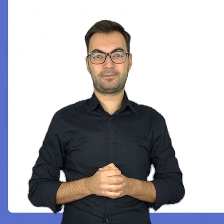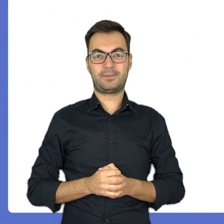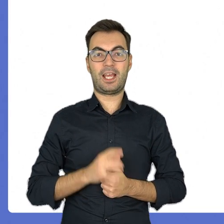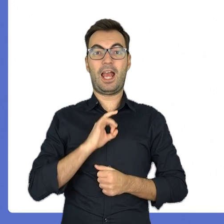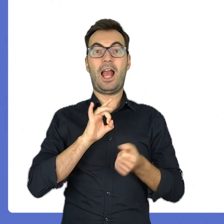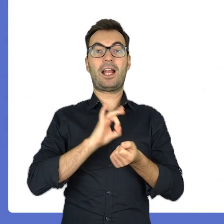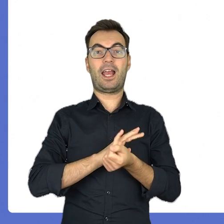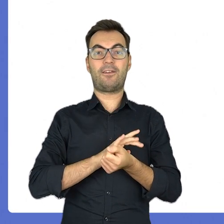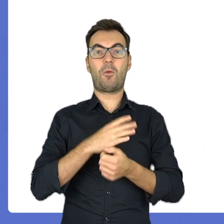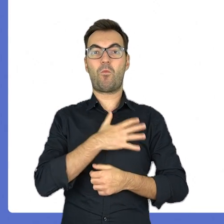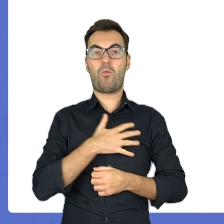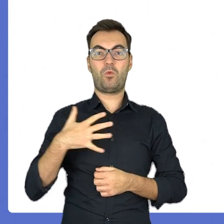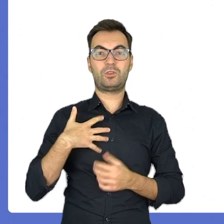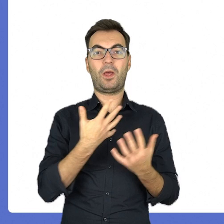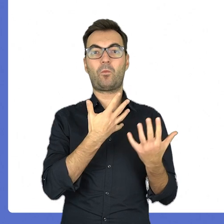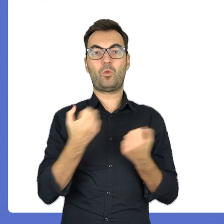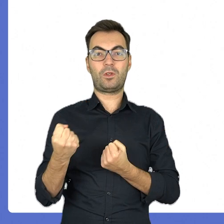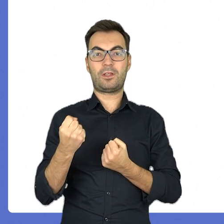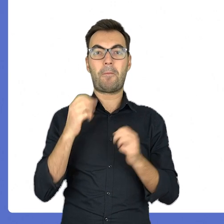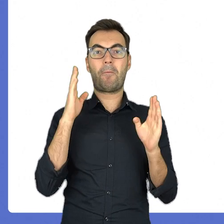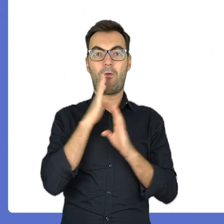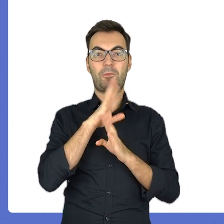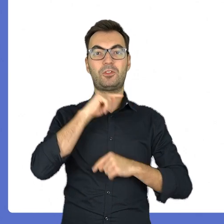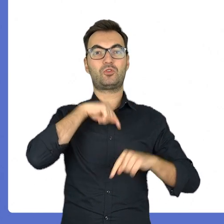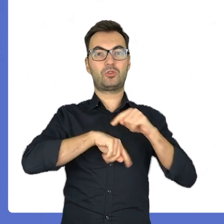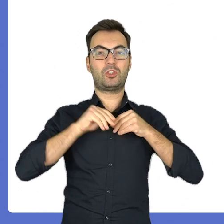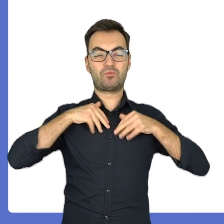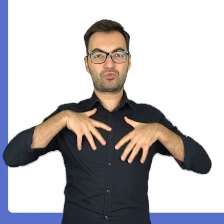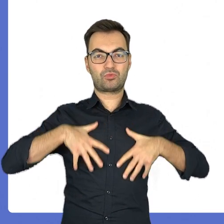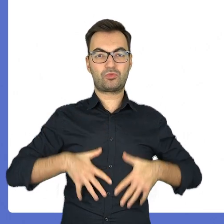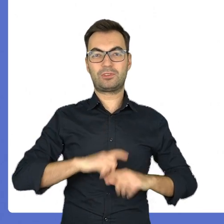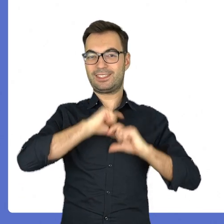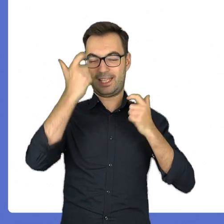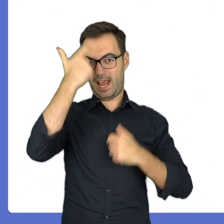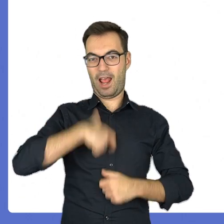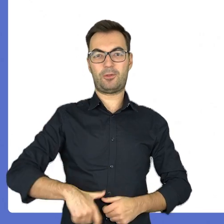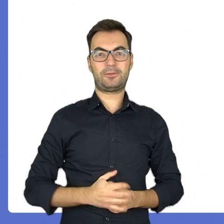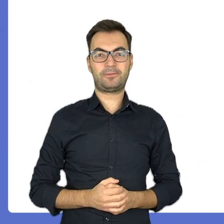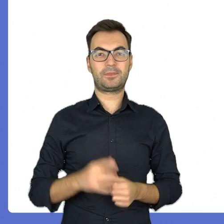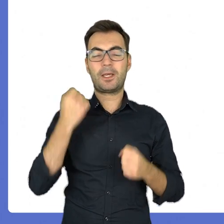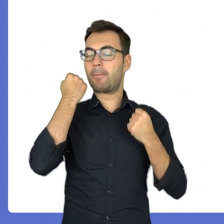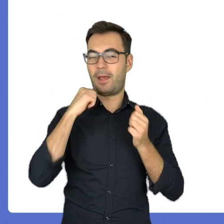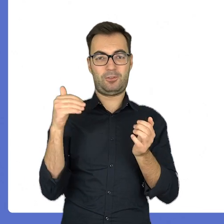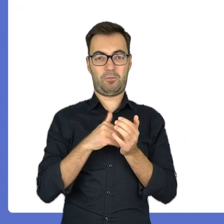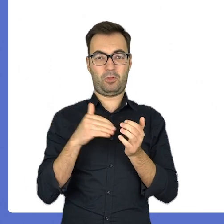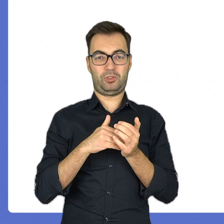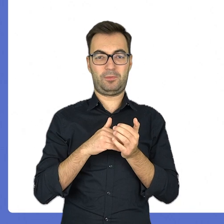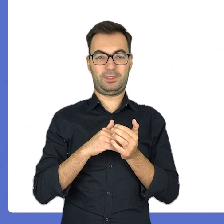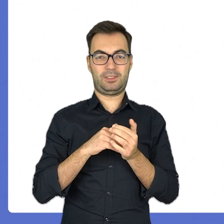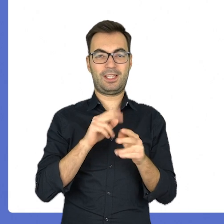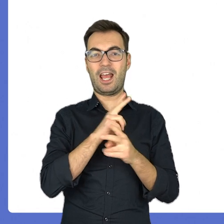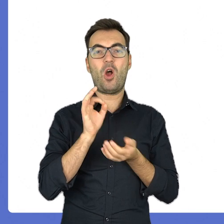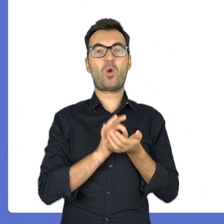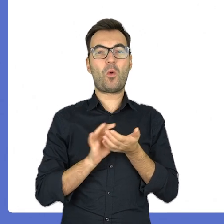Krew z płuc pobiera tlen, który potem jest rozprowadzany po całym naszym ciele. Jest bardzo potrzebny